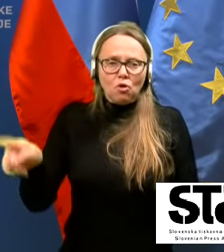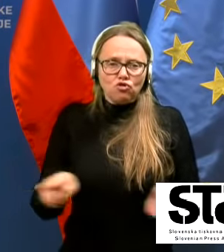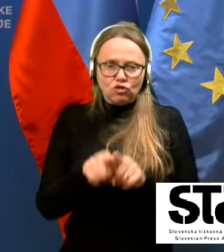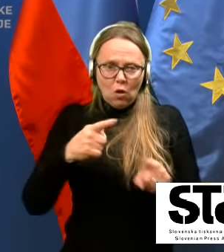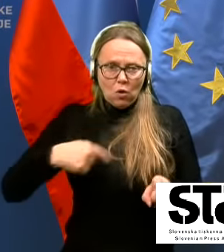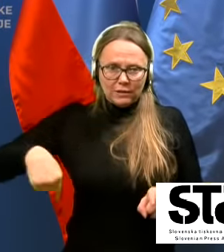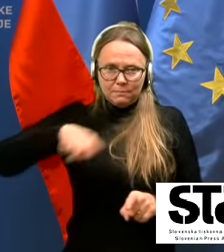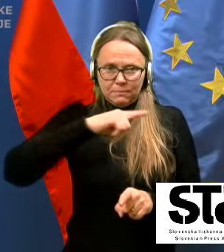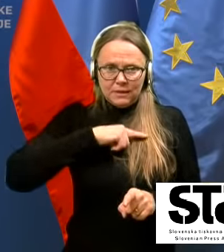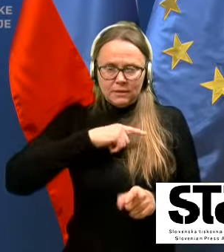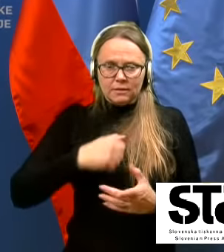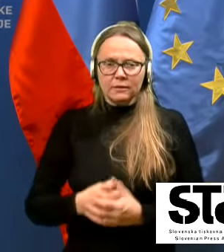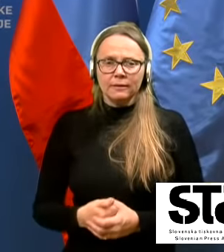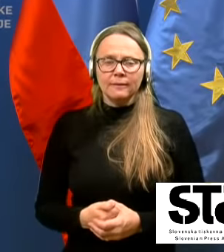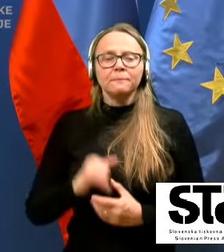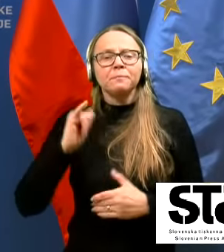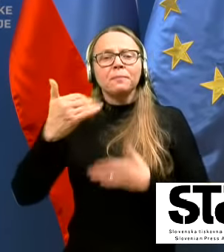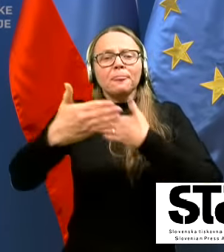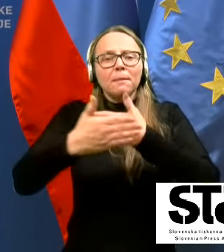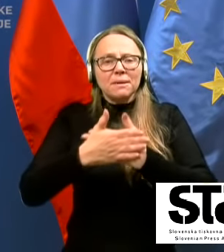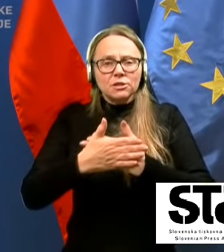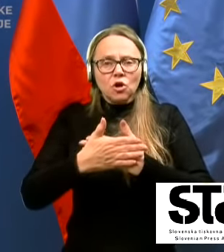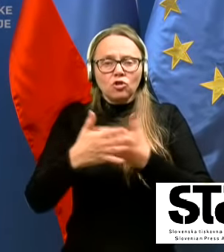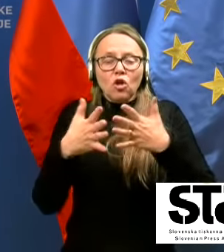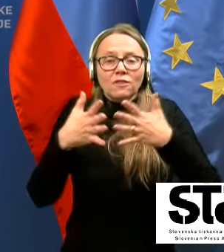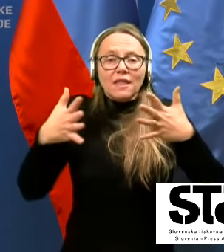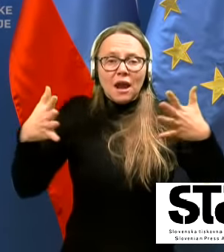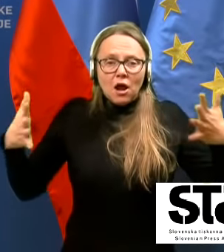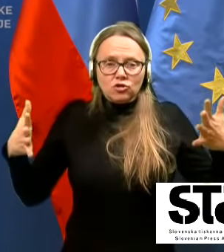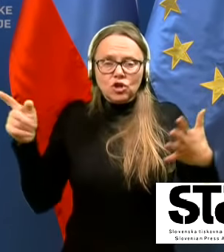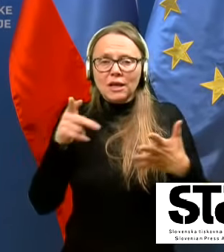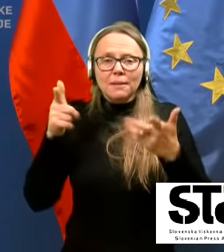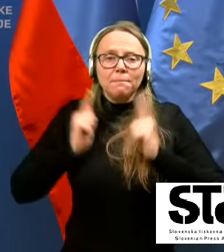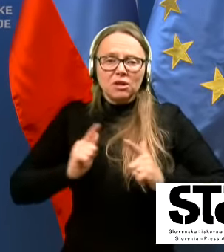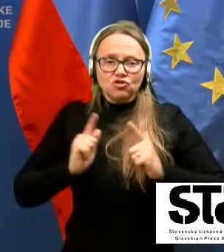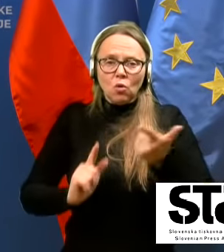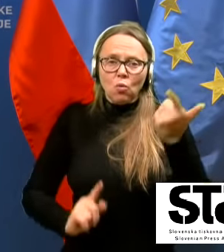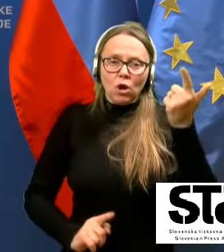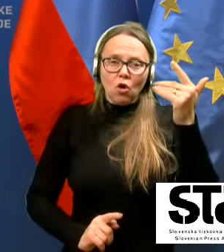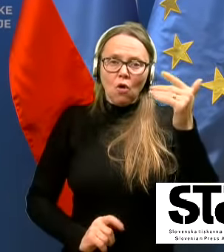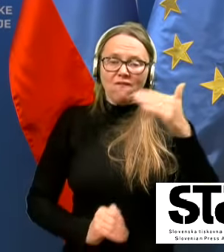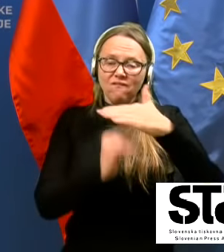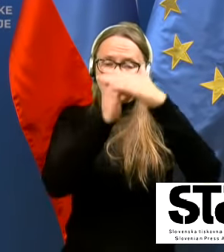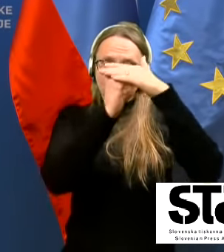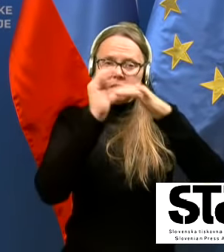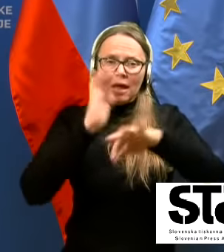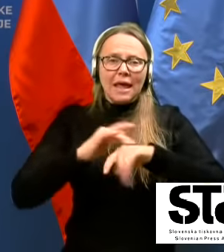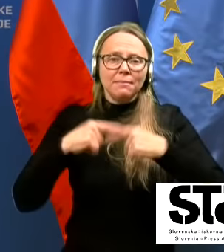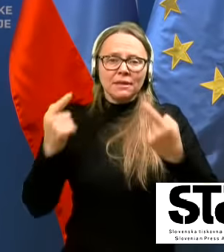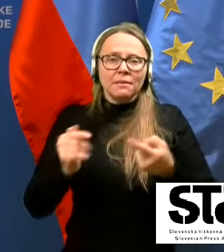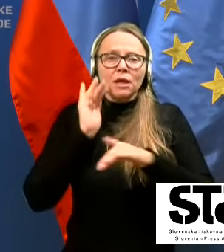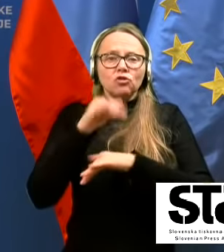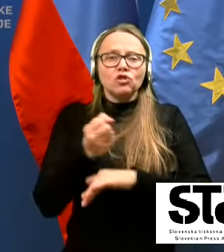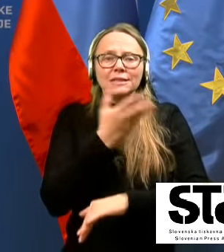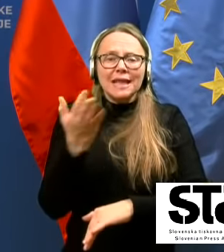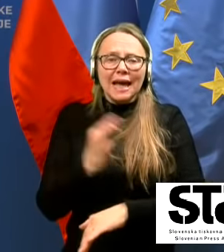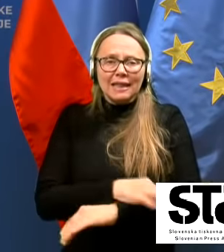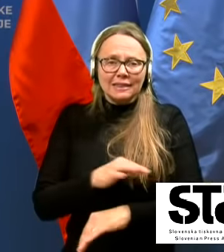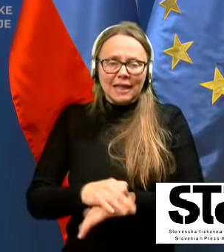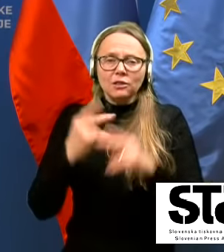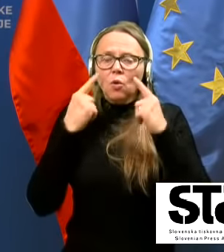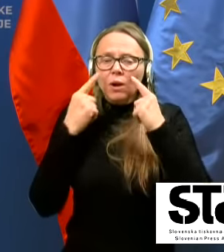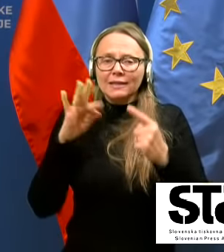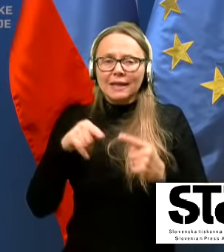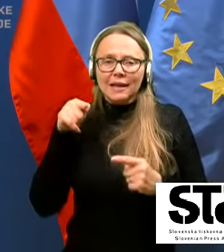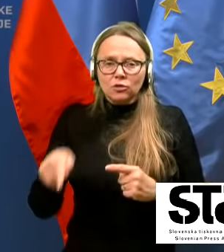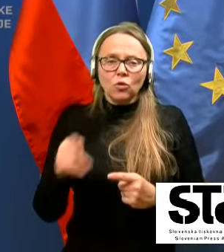je prisotno naraščanje in pričakujejo vrh epidemije šele čez nekaj tednov, glede na